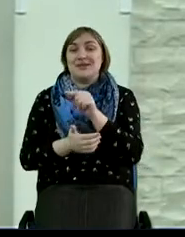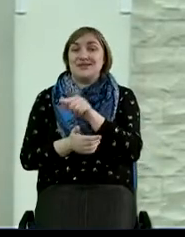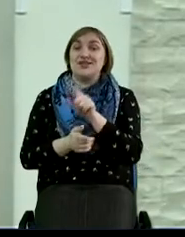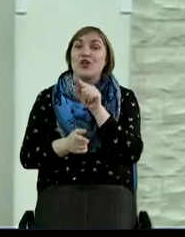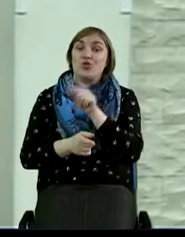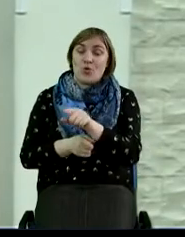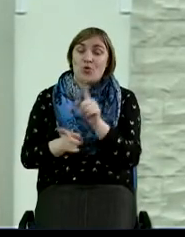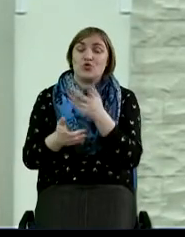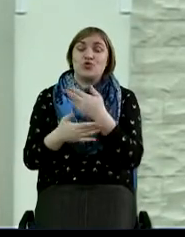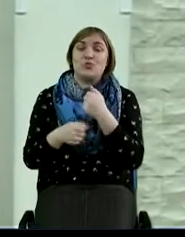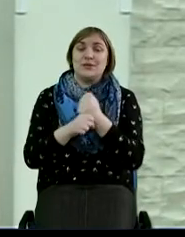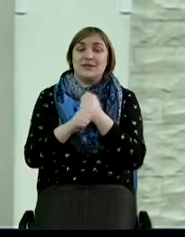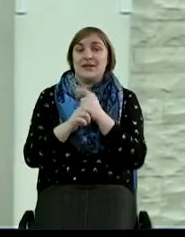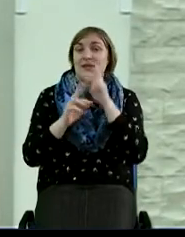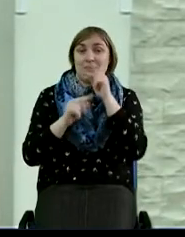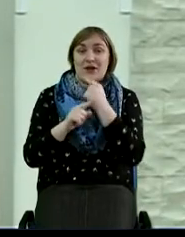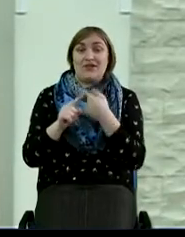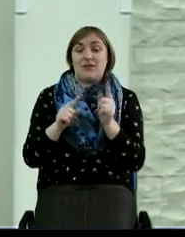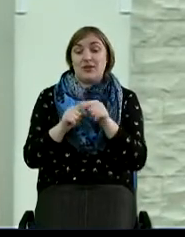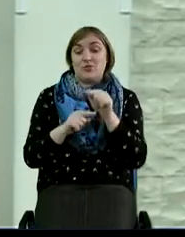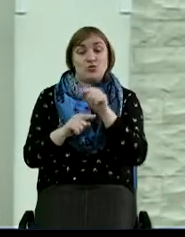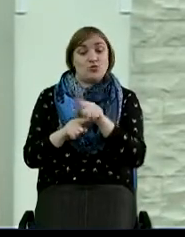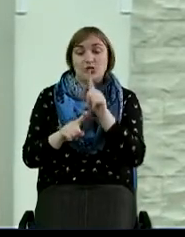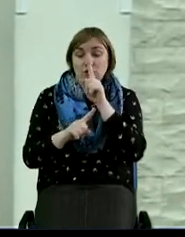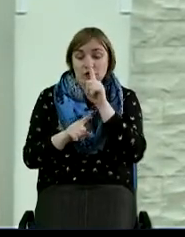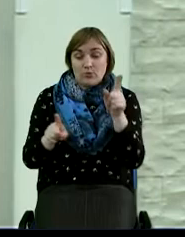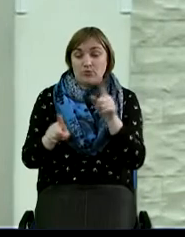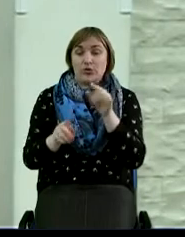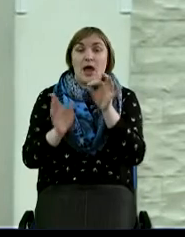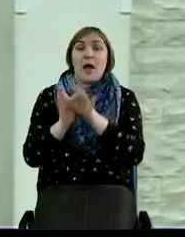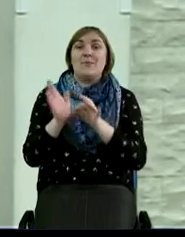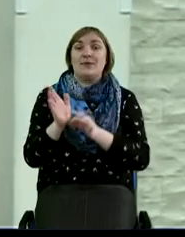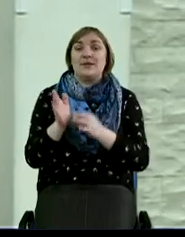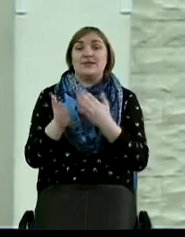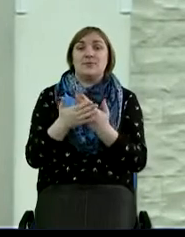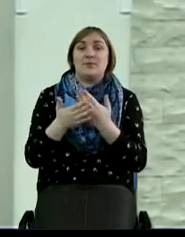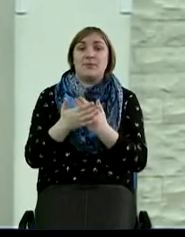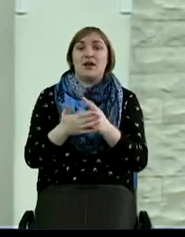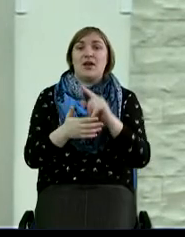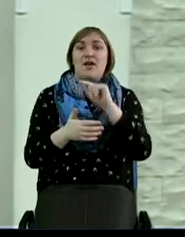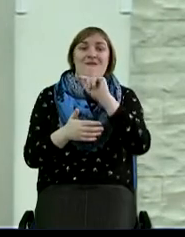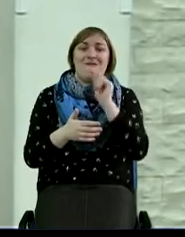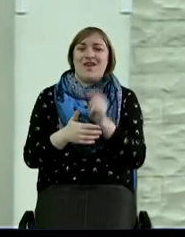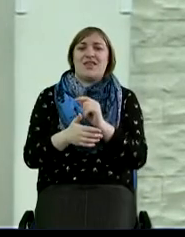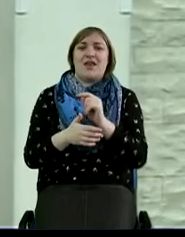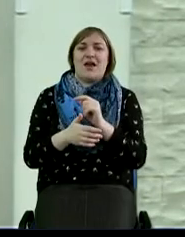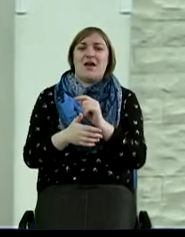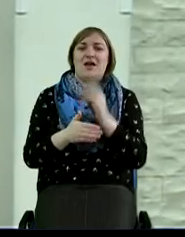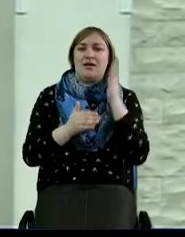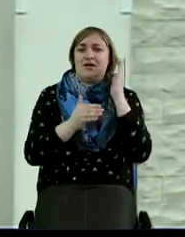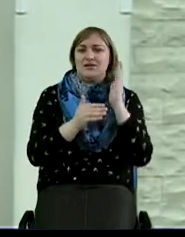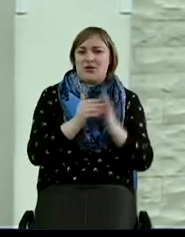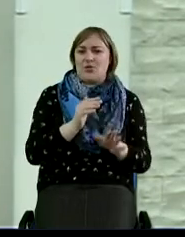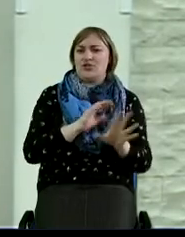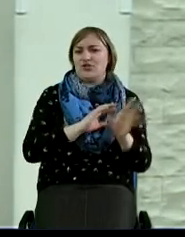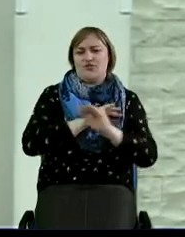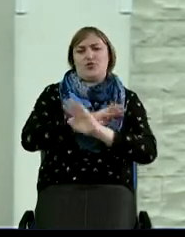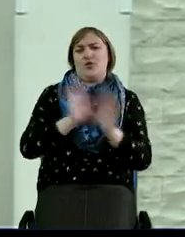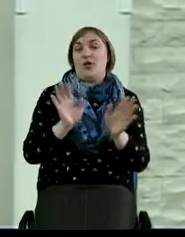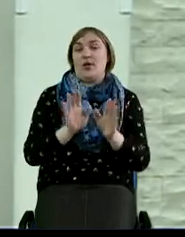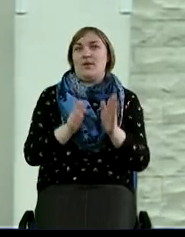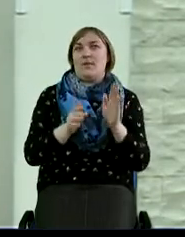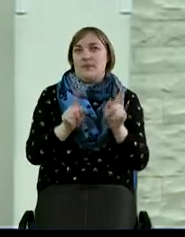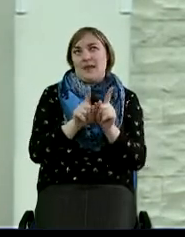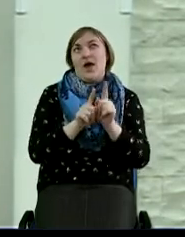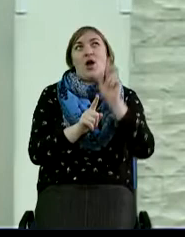совершили неправильно. Потому что здесь не будет принцип тот работать, что война все спишет. Знаете, как принцип такой, раз Бог простил, значит,